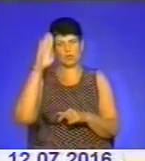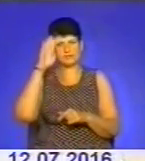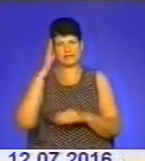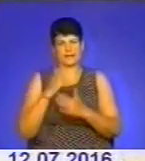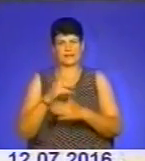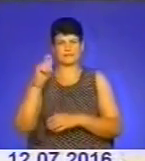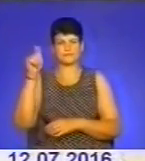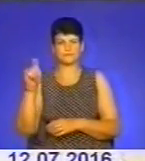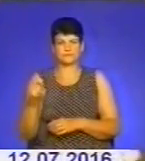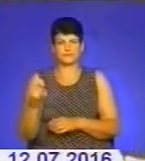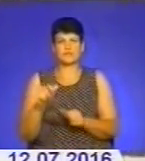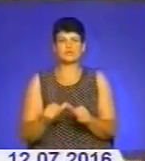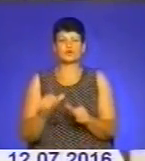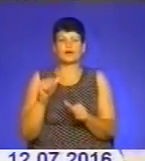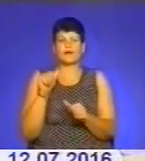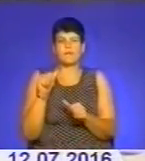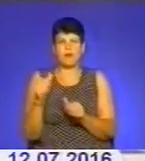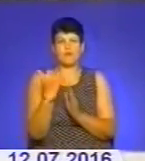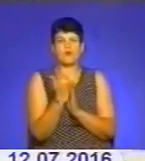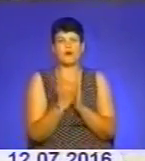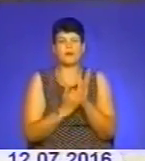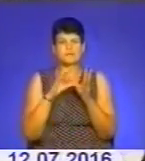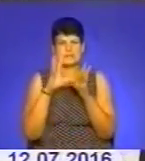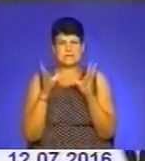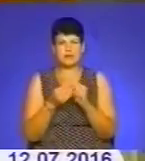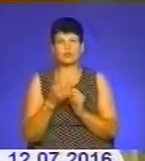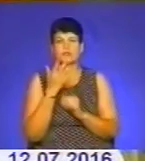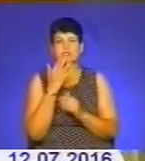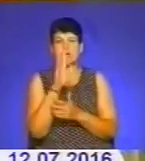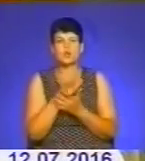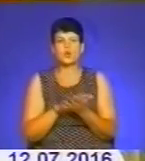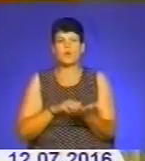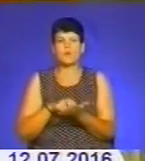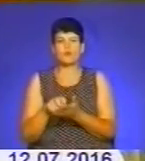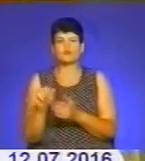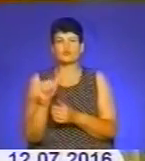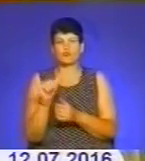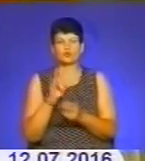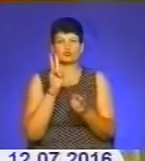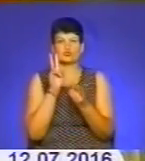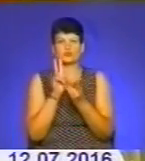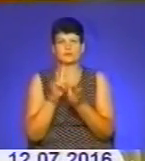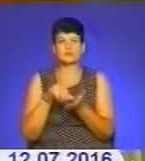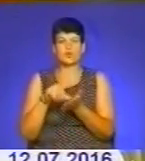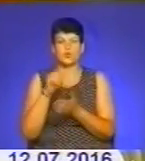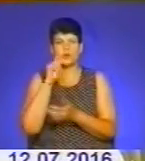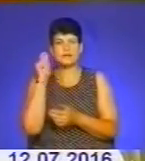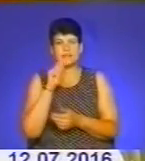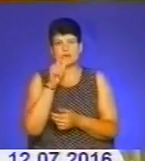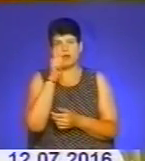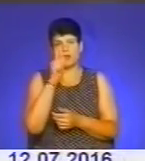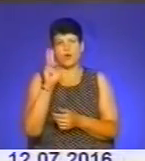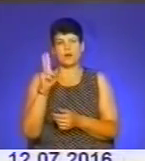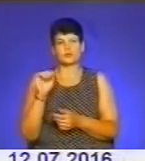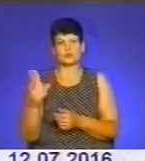Зокрема, в програмі загальнонаціональної прощі у Зарваниці в суботу зустріч предстоятеля Української Греко-католицької